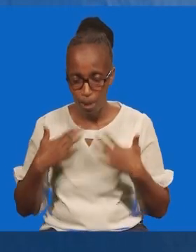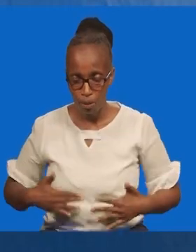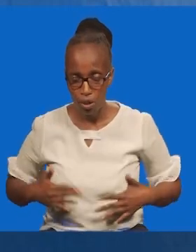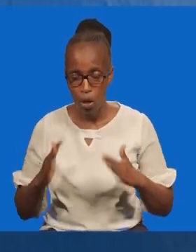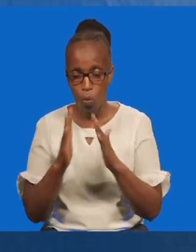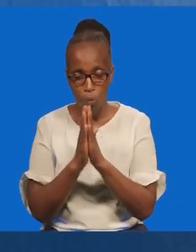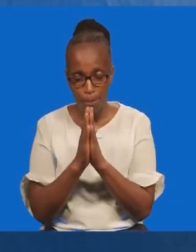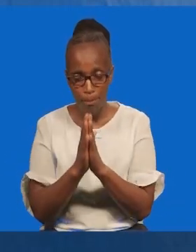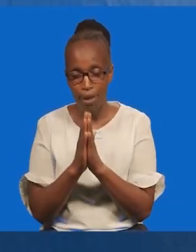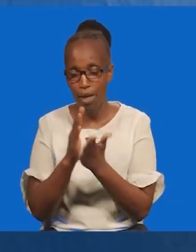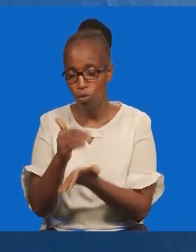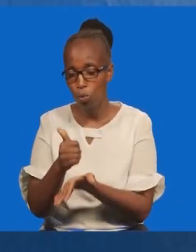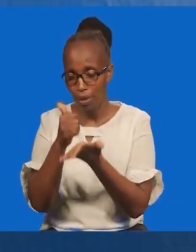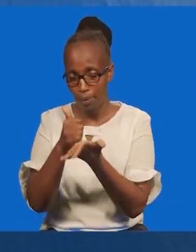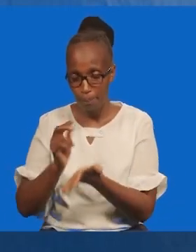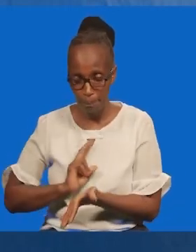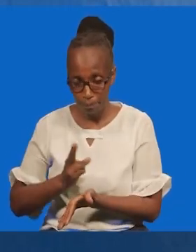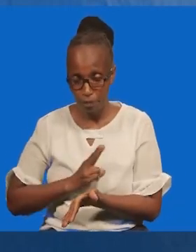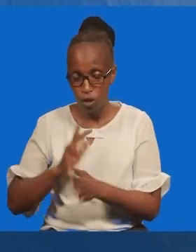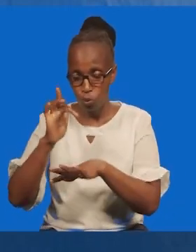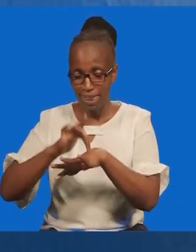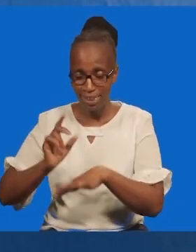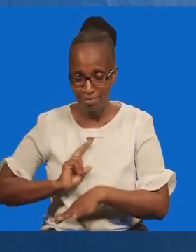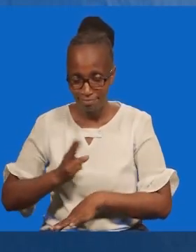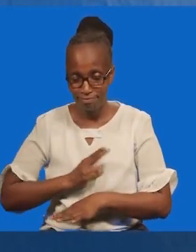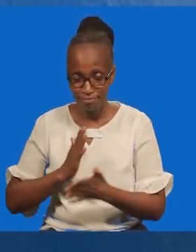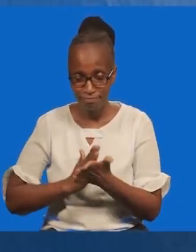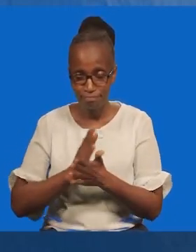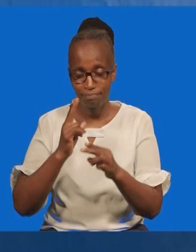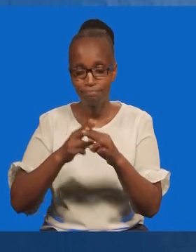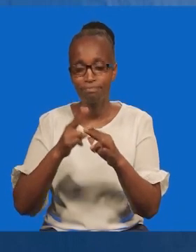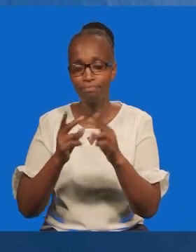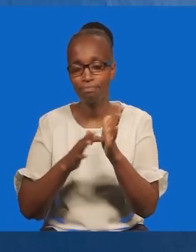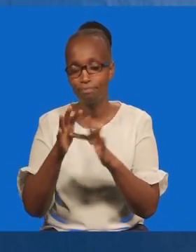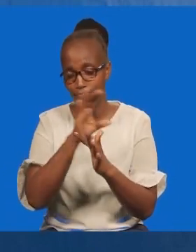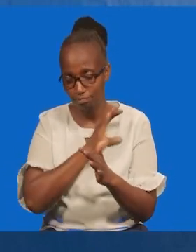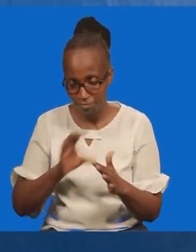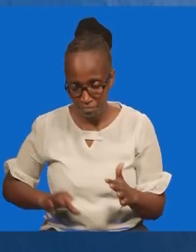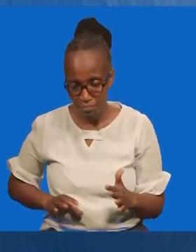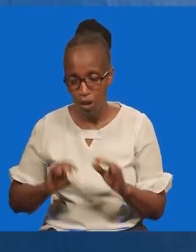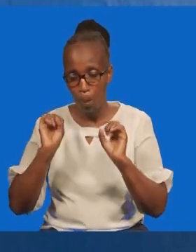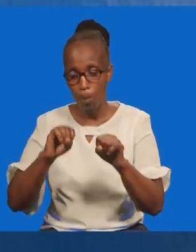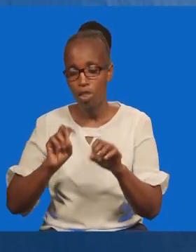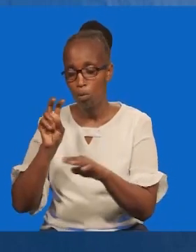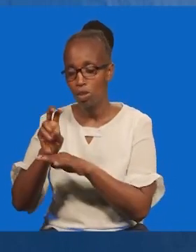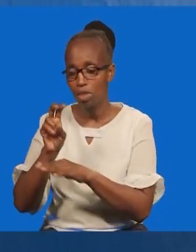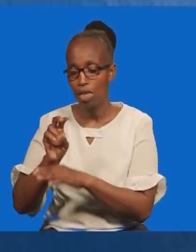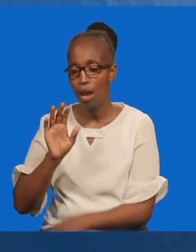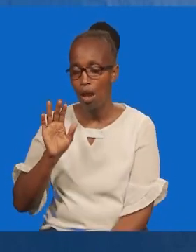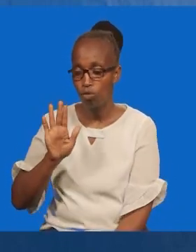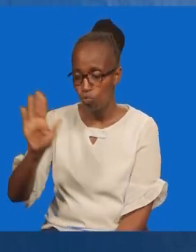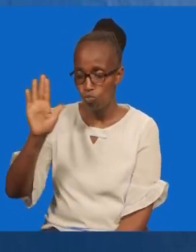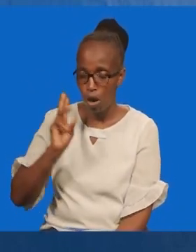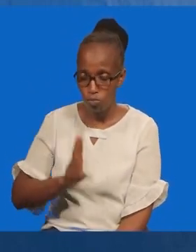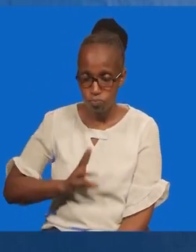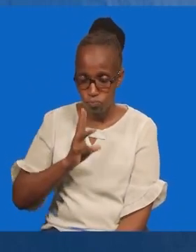nao. Nina muambea kwako kamusaidia. Bado kamufike kwa njia zako. Katika jina la Yesu Kristo. Akawaze kuone mapenzi